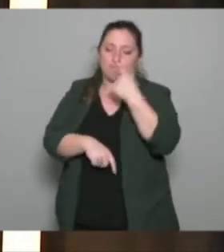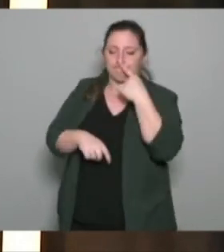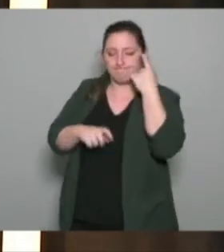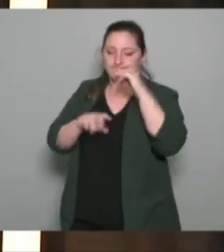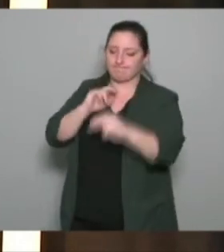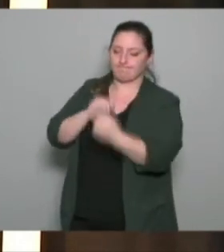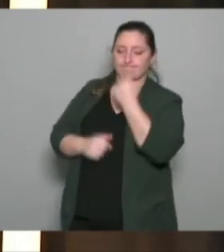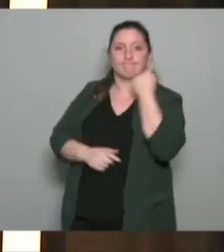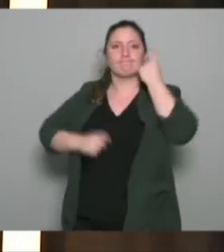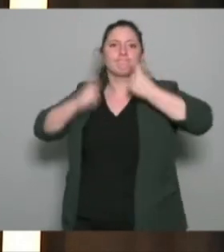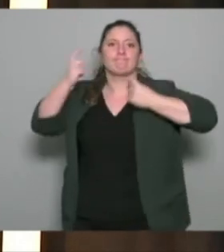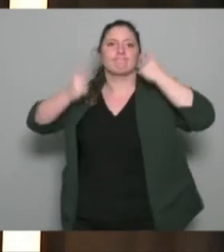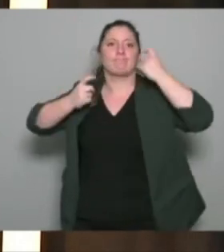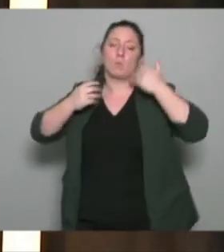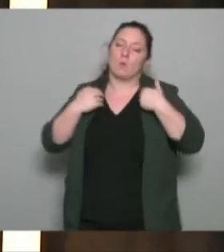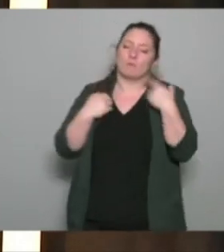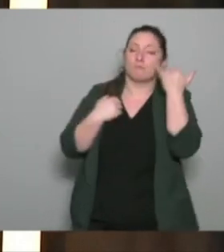je suggère deux idées